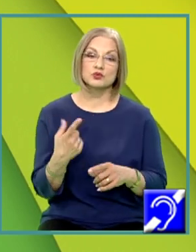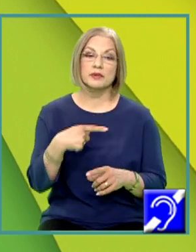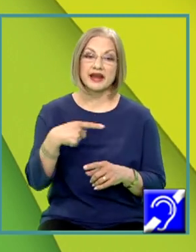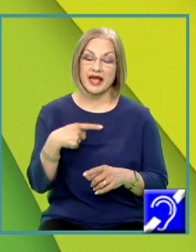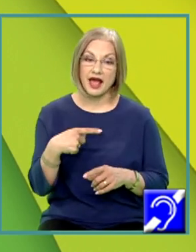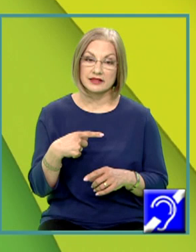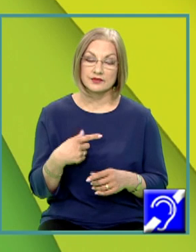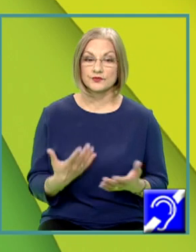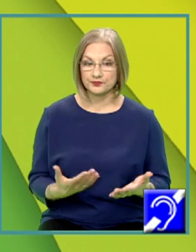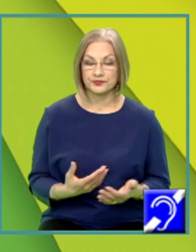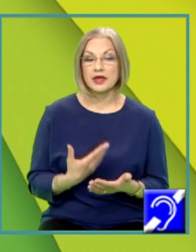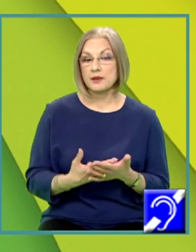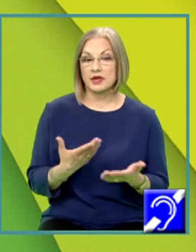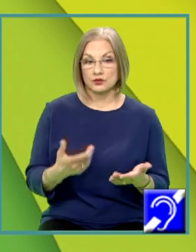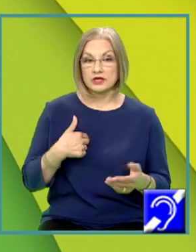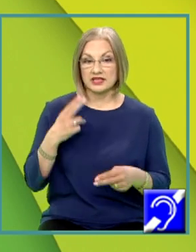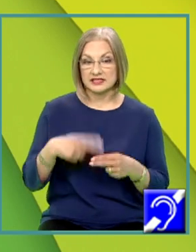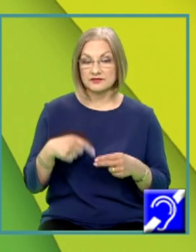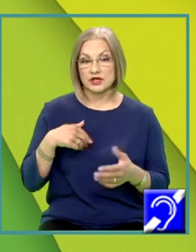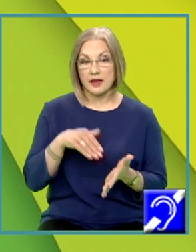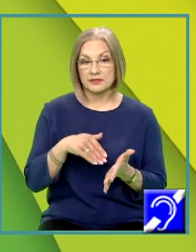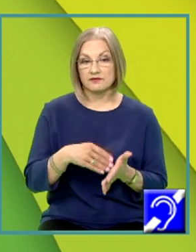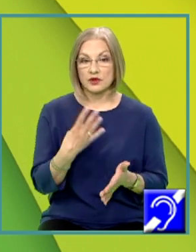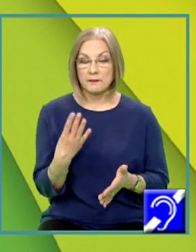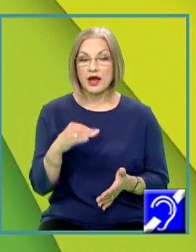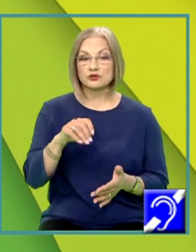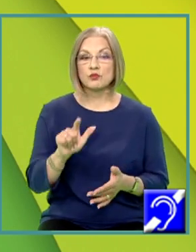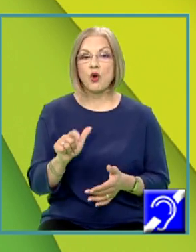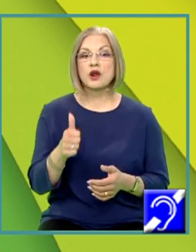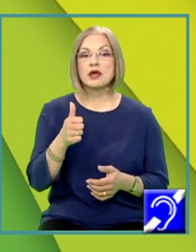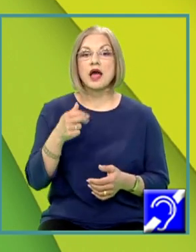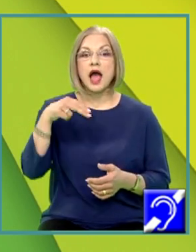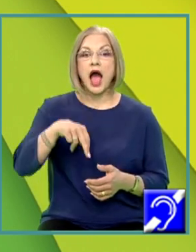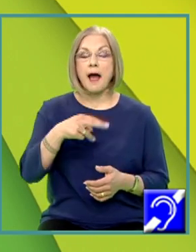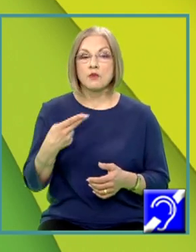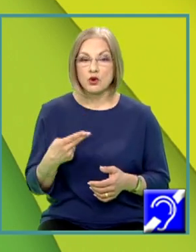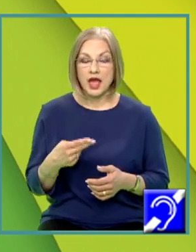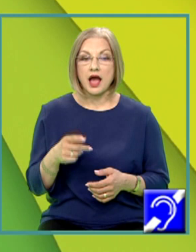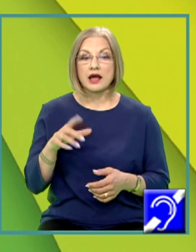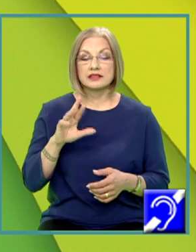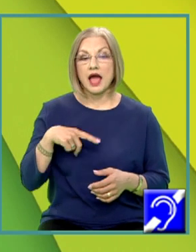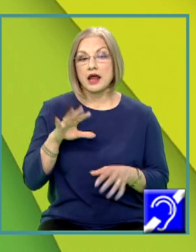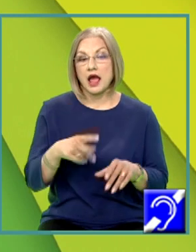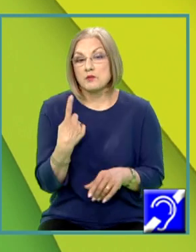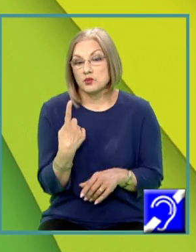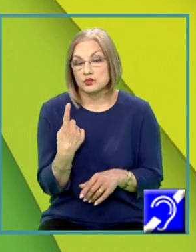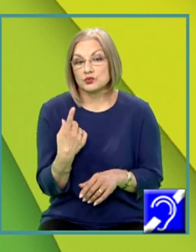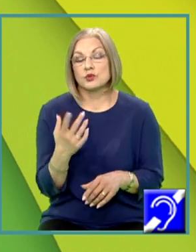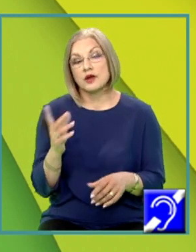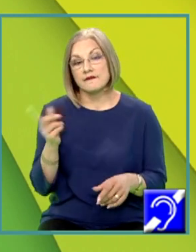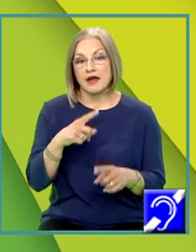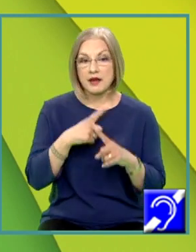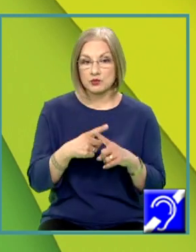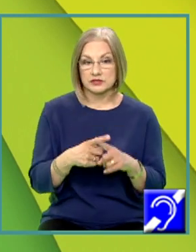aceea, eu în final am nevoie de patru moli de amoniac, însă aici am doar unul. Așadar, voi îmulți cu